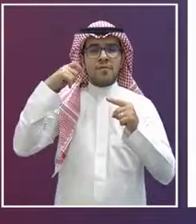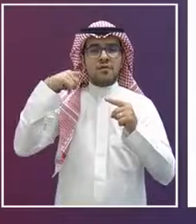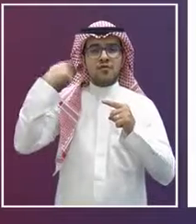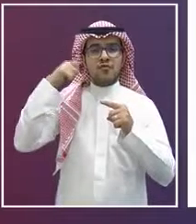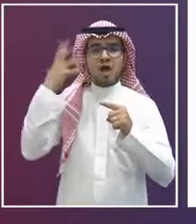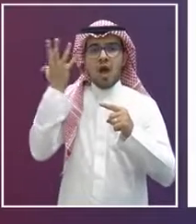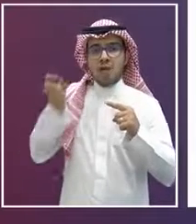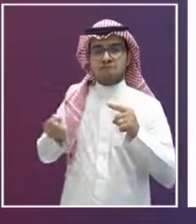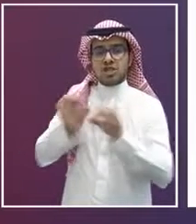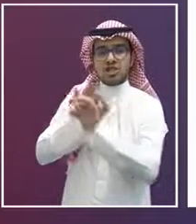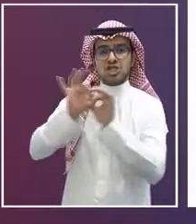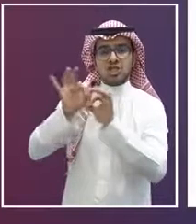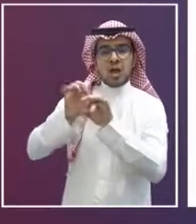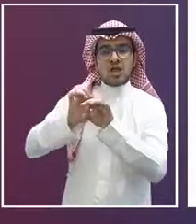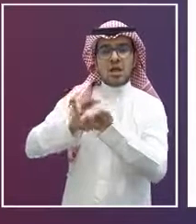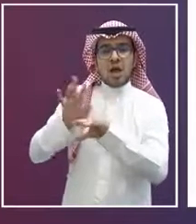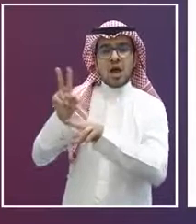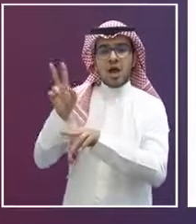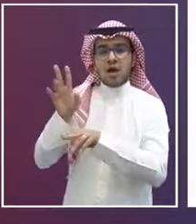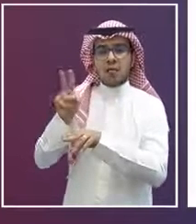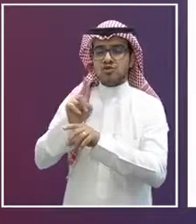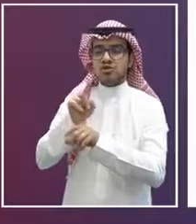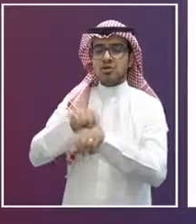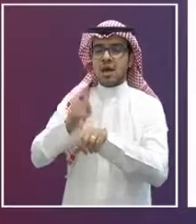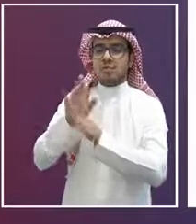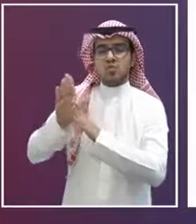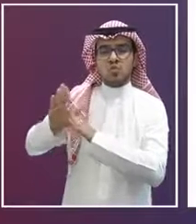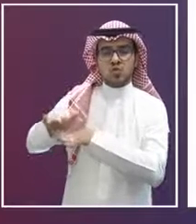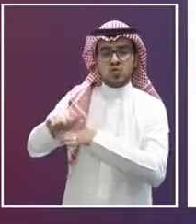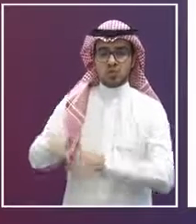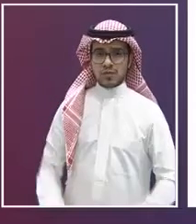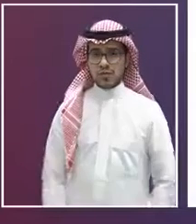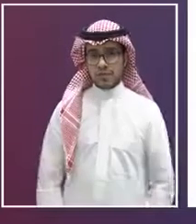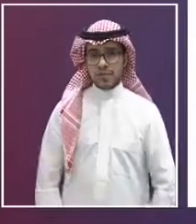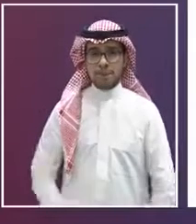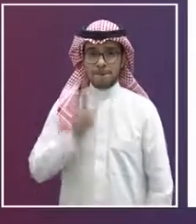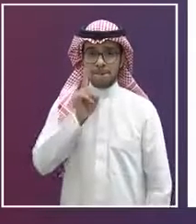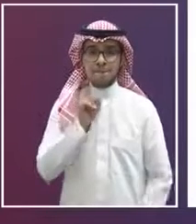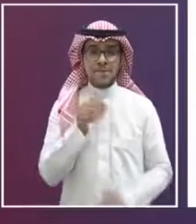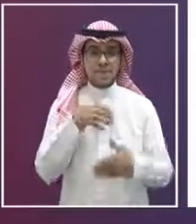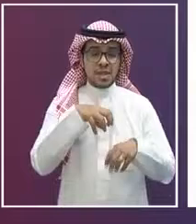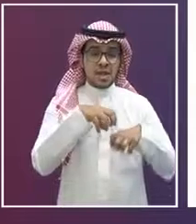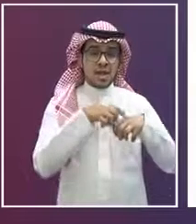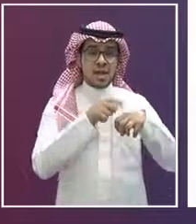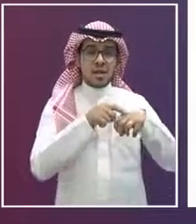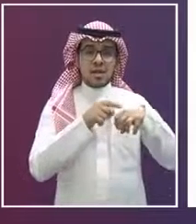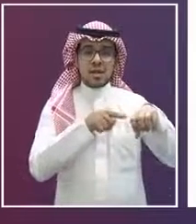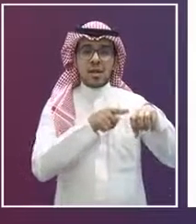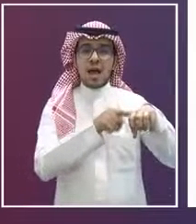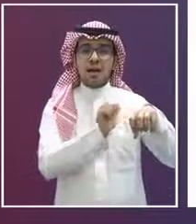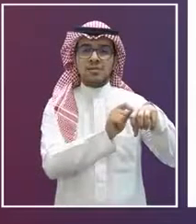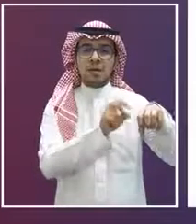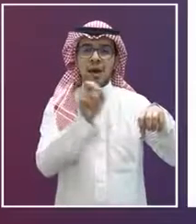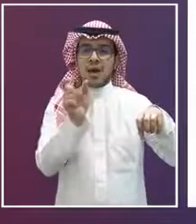لتقوم بتغطية كافة الظروف للطلاب وجميع المراحل الدراسية ستخص هذه القنوات